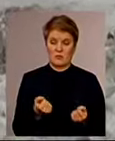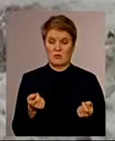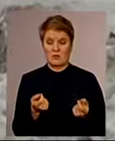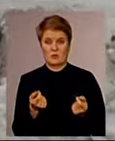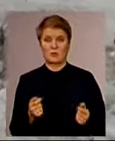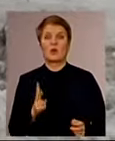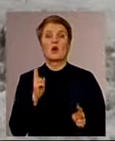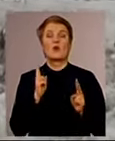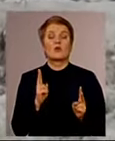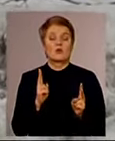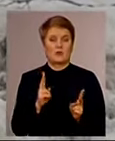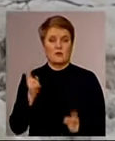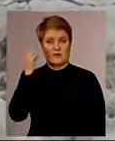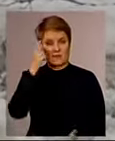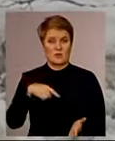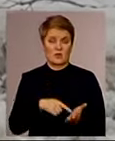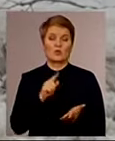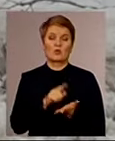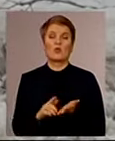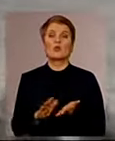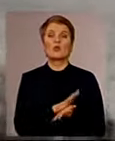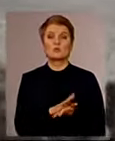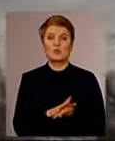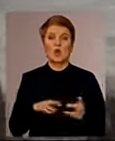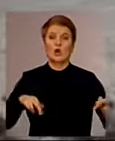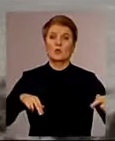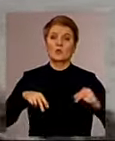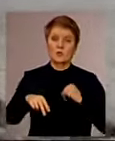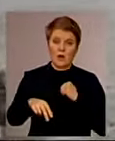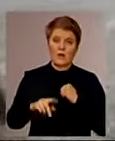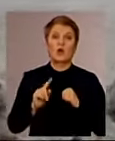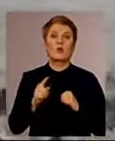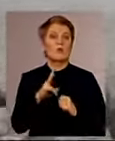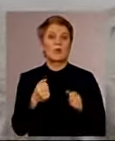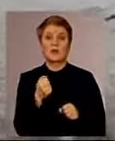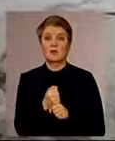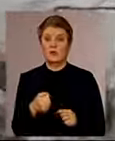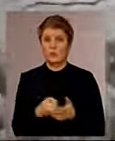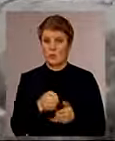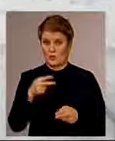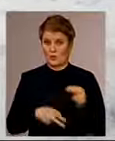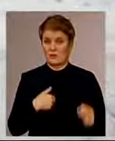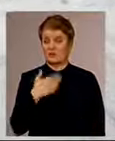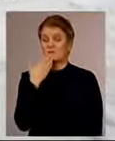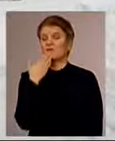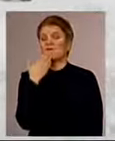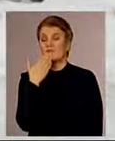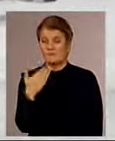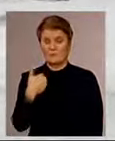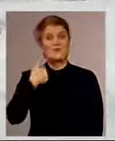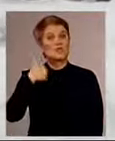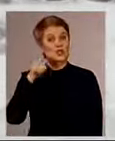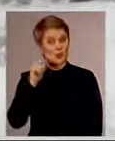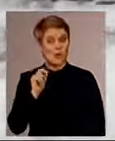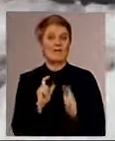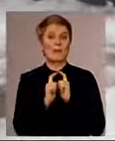Хто в столиці має чистити тротуари і межі між проїжджою частиною та тротуаром? І чому цього не зроблено до кінця? З цими питаннями новини на першому вчора звернулися